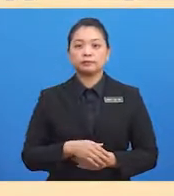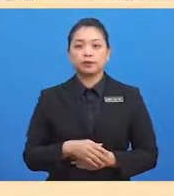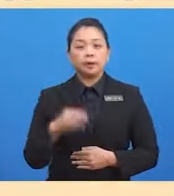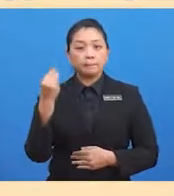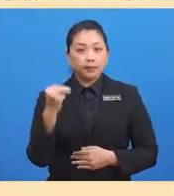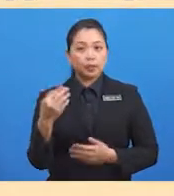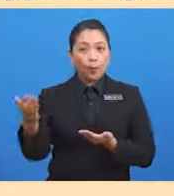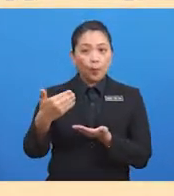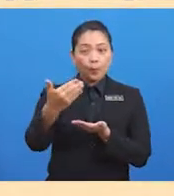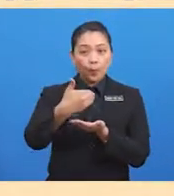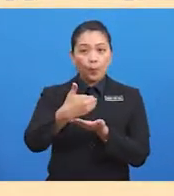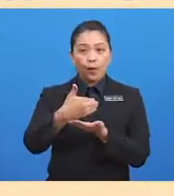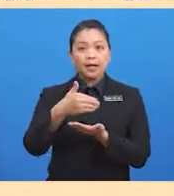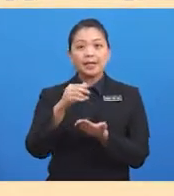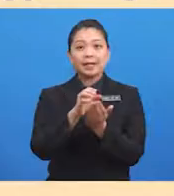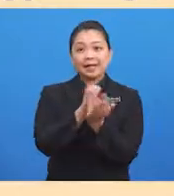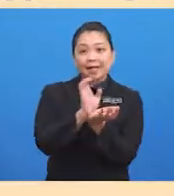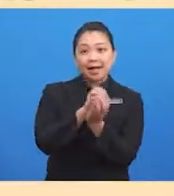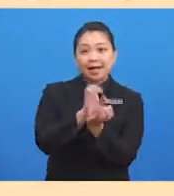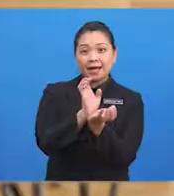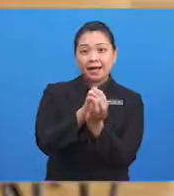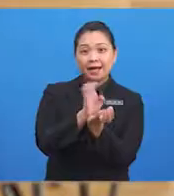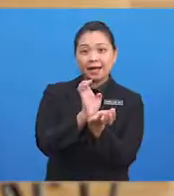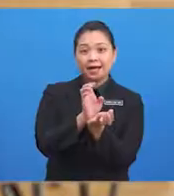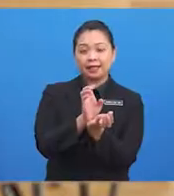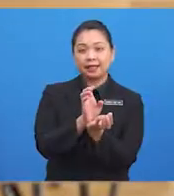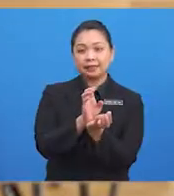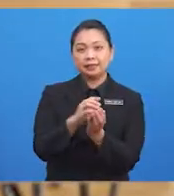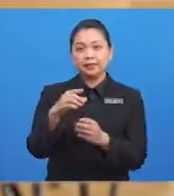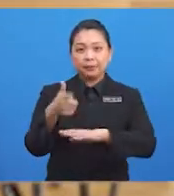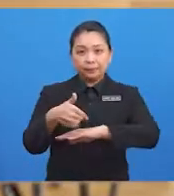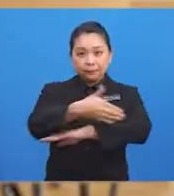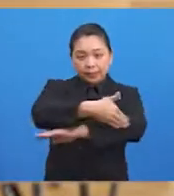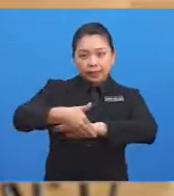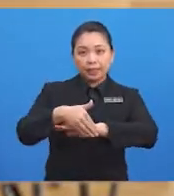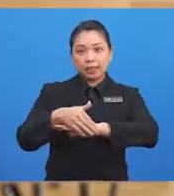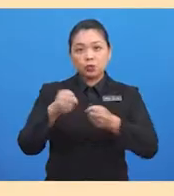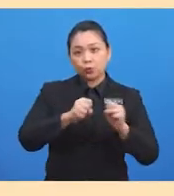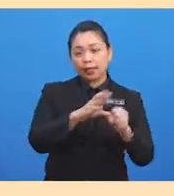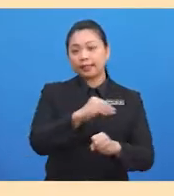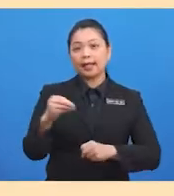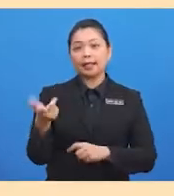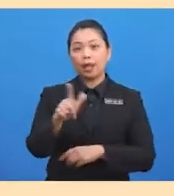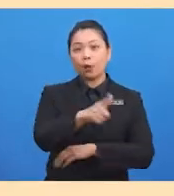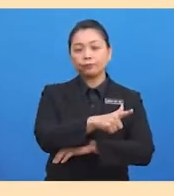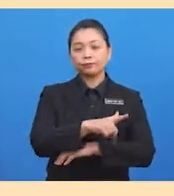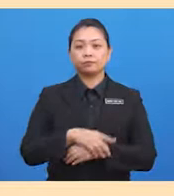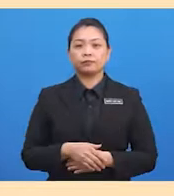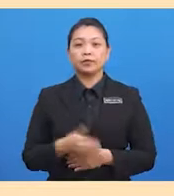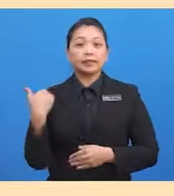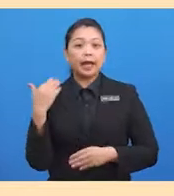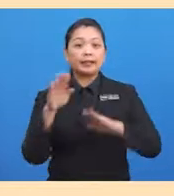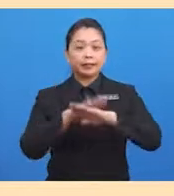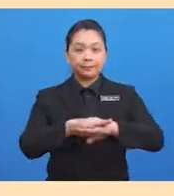yang ditemui di pinggir sungai dan laut. Perbezaan yang ketara dapat dilihat pada Zaman Neolitik.